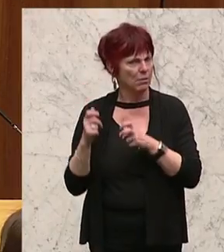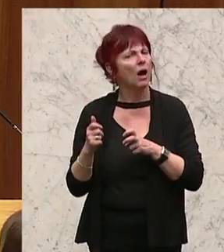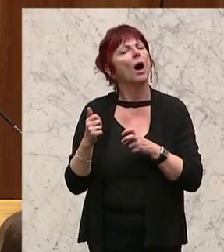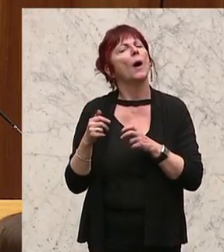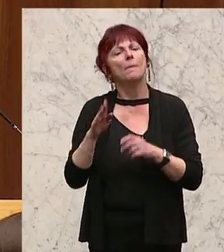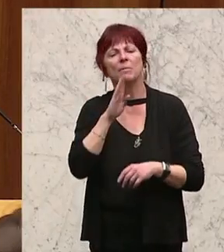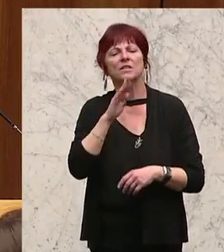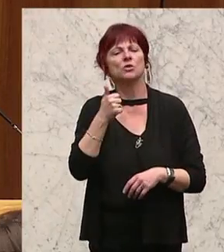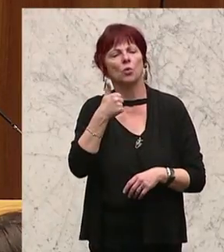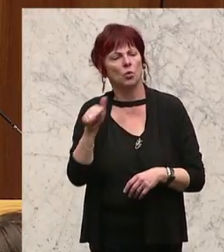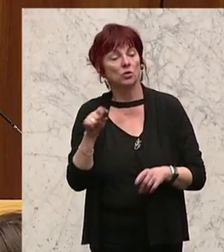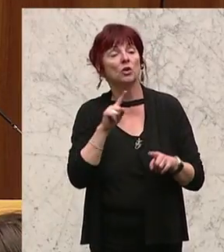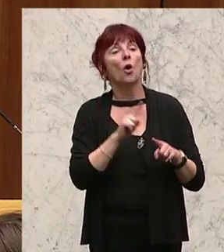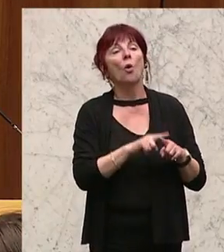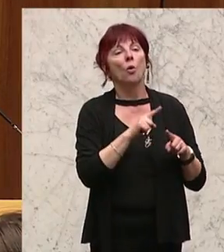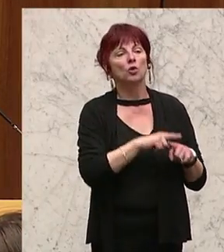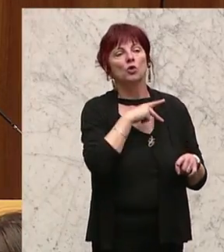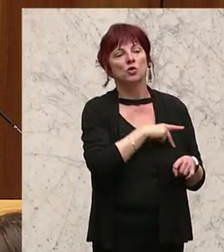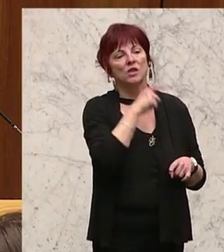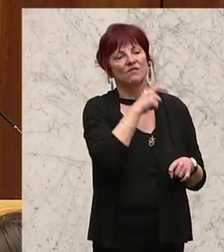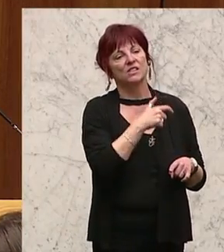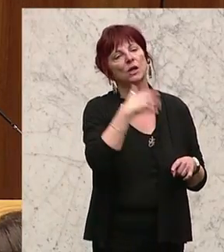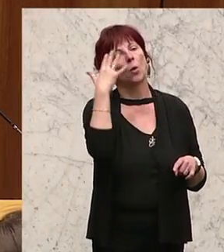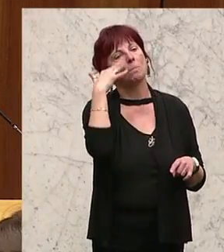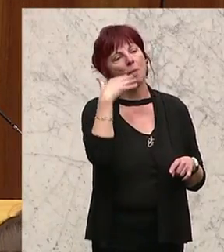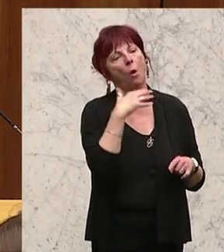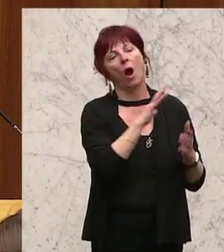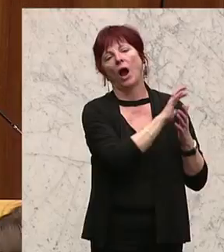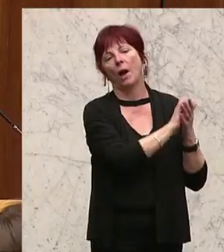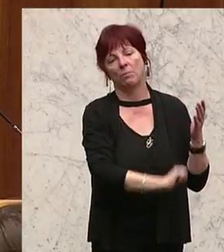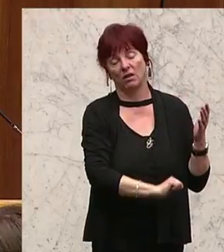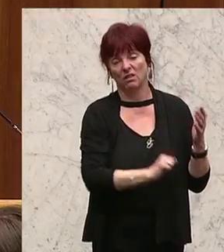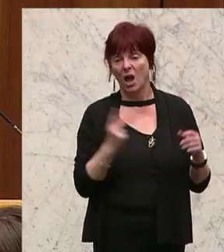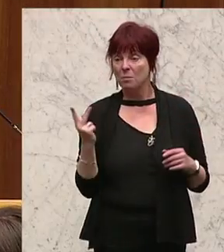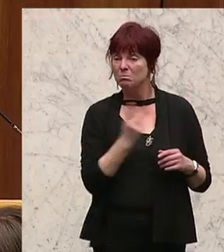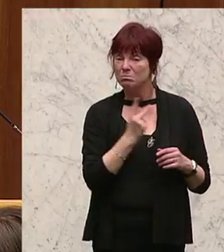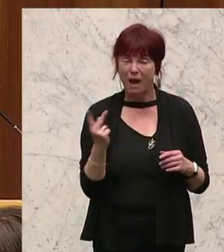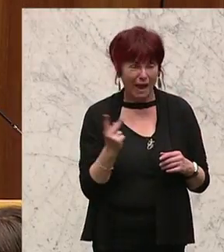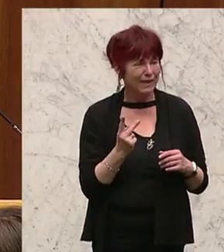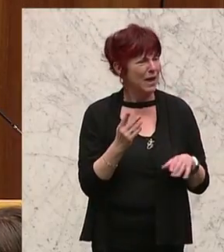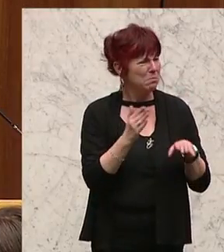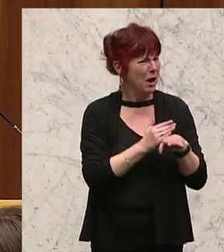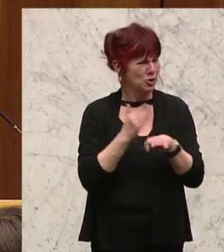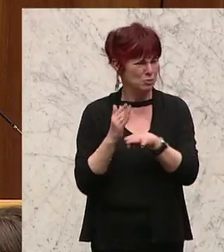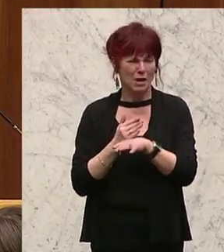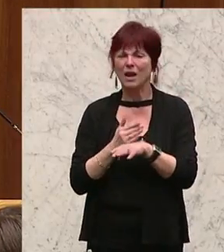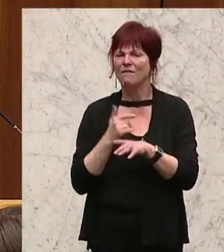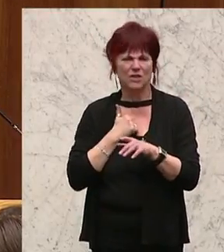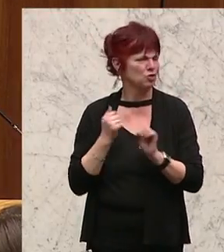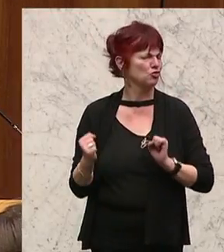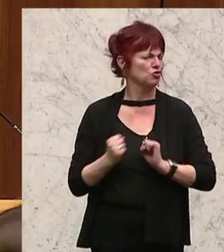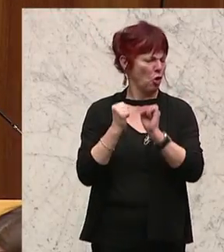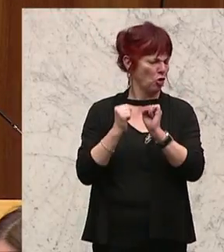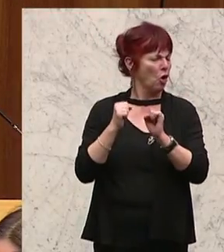Ravats für die Sozialversicherung der Bauern, die sind eigentlich ein abschreckendes Beispiel, wie Politik in Österreich gemacht wird.